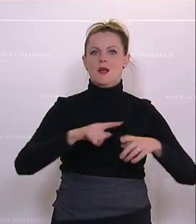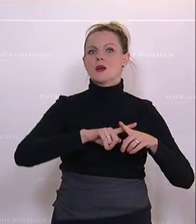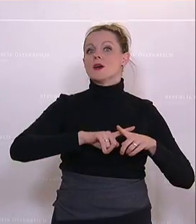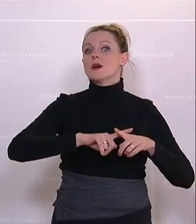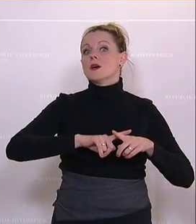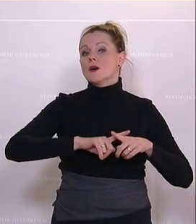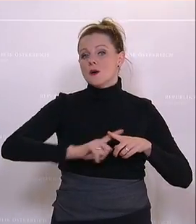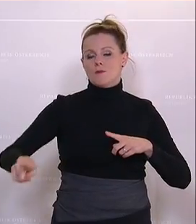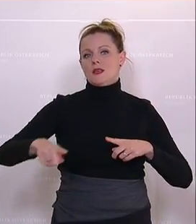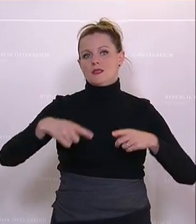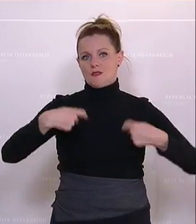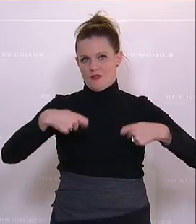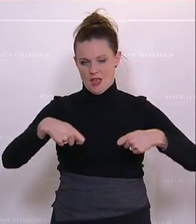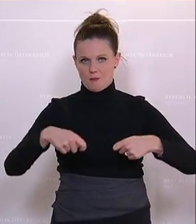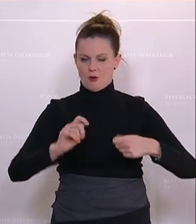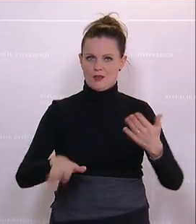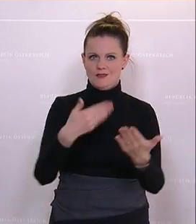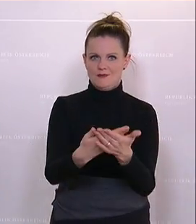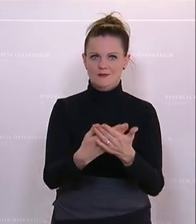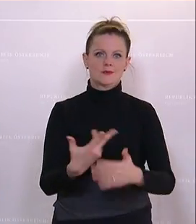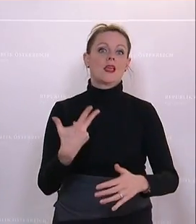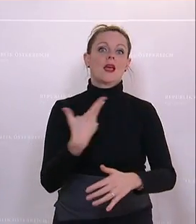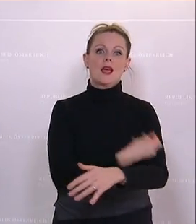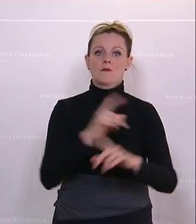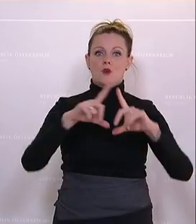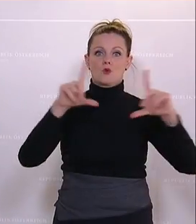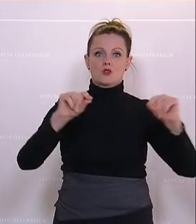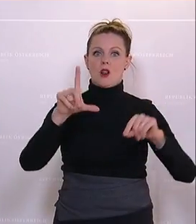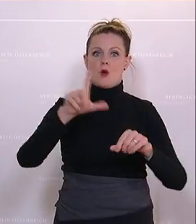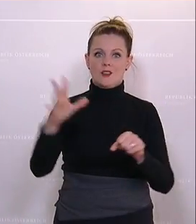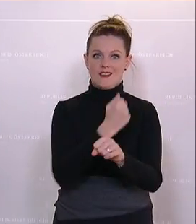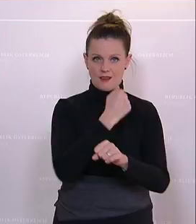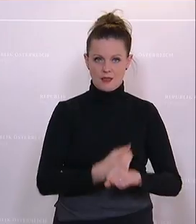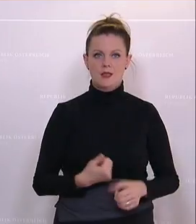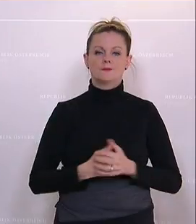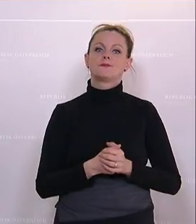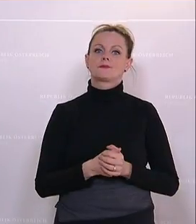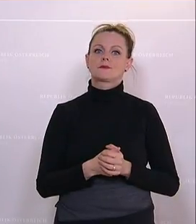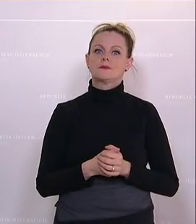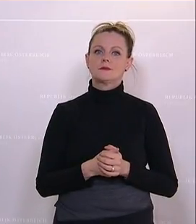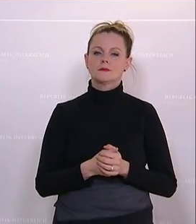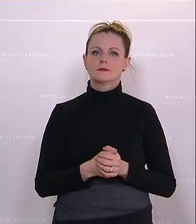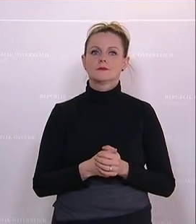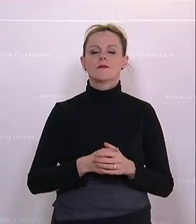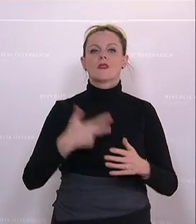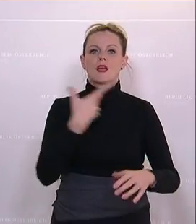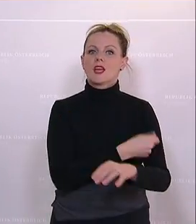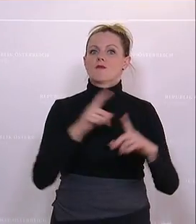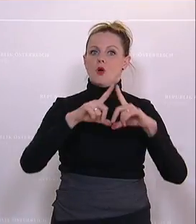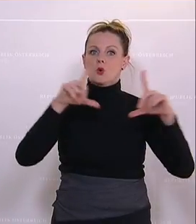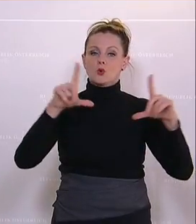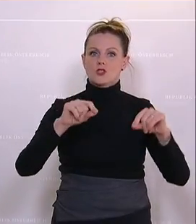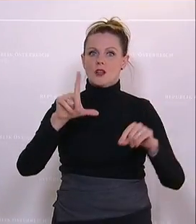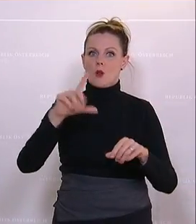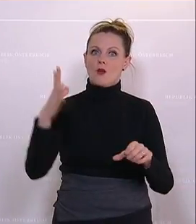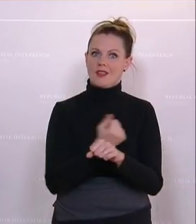zur weiteren Behandlung vorzulegen. Erstens, Impfgutscheinlotterie. Die Bundesregierung soll an den ORF herantreten und ersuchen, eine Impfgutscheinlotterie mit wiederholten Lostagen